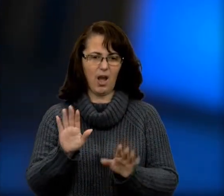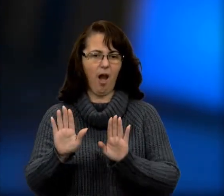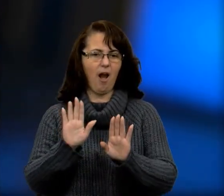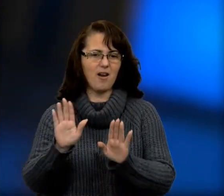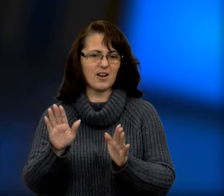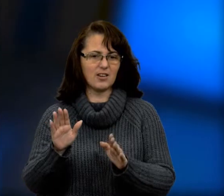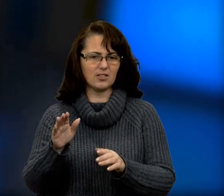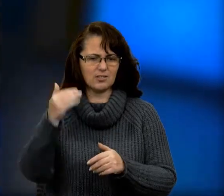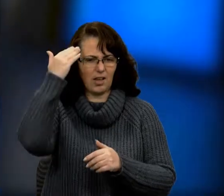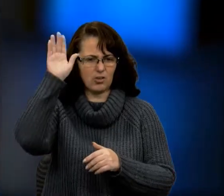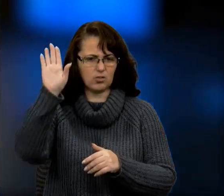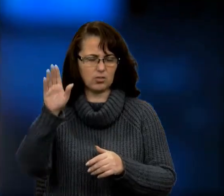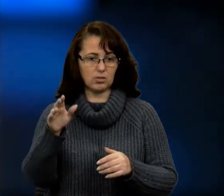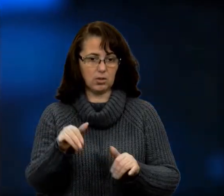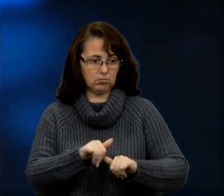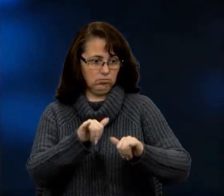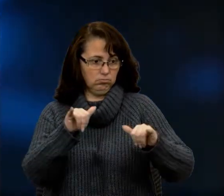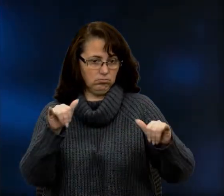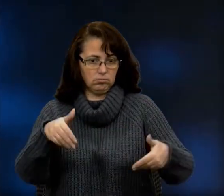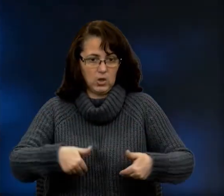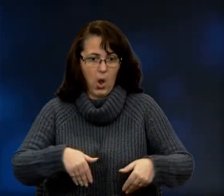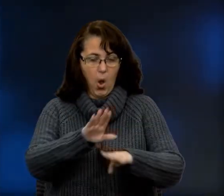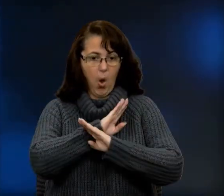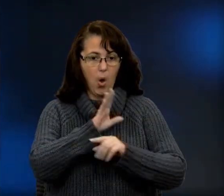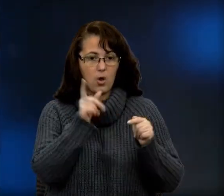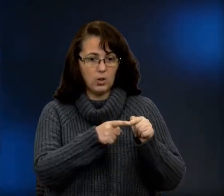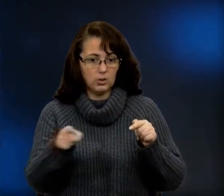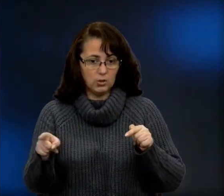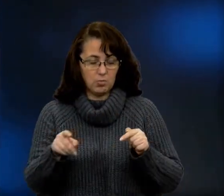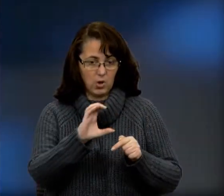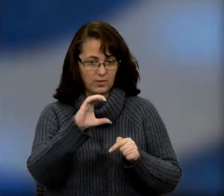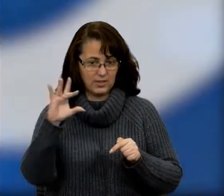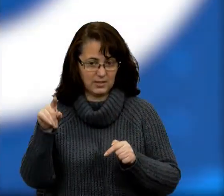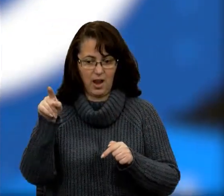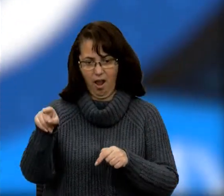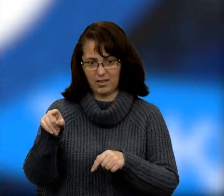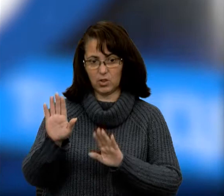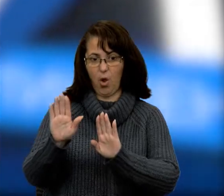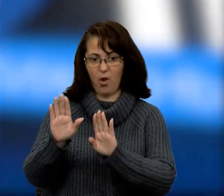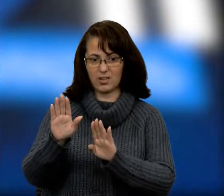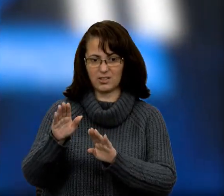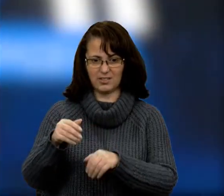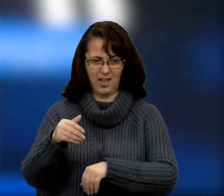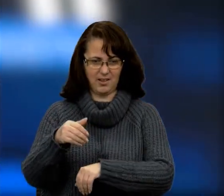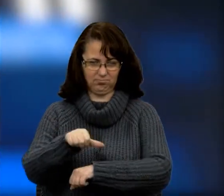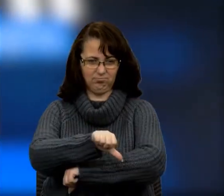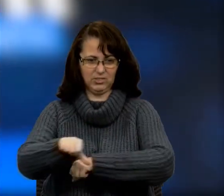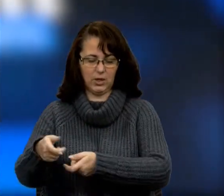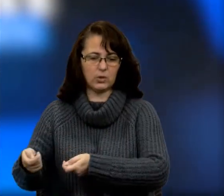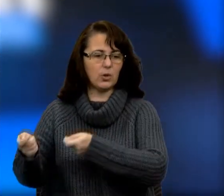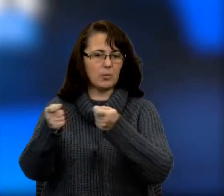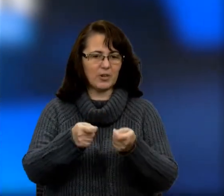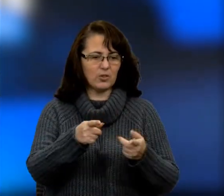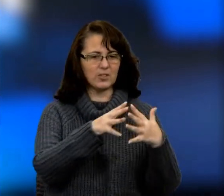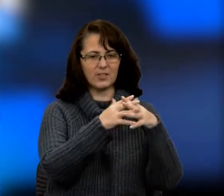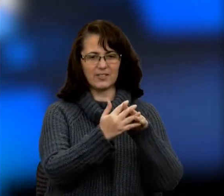коли був розпал голодомору в Радянському Союзі, там його возили по таких селах, де, не